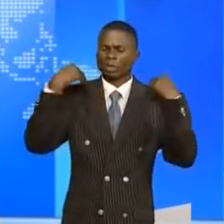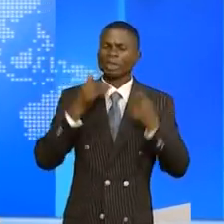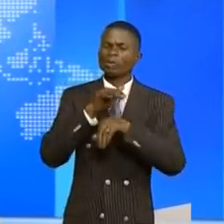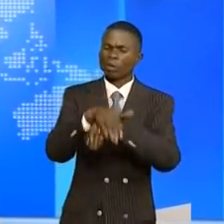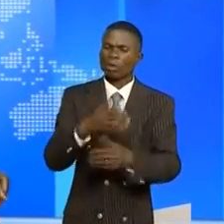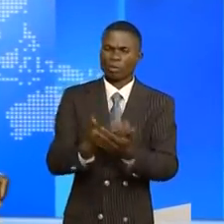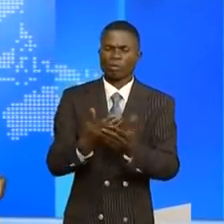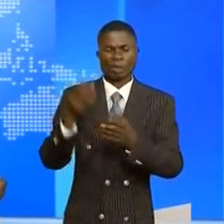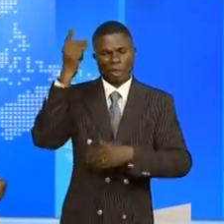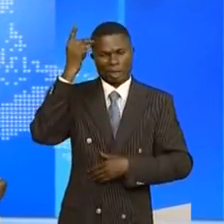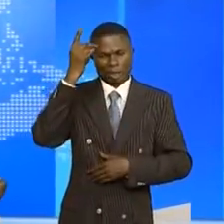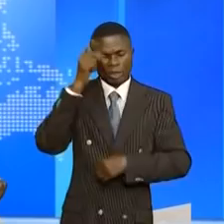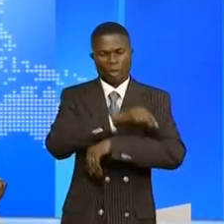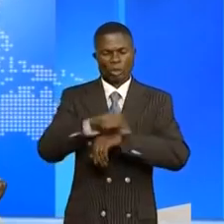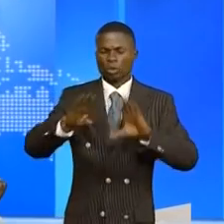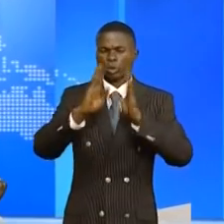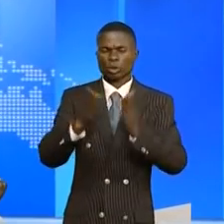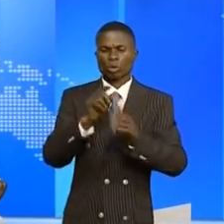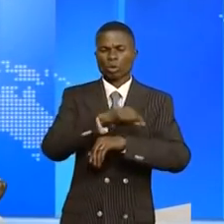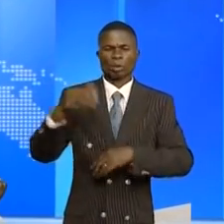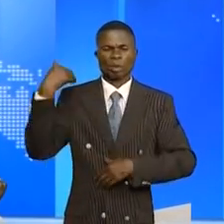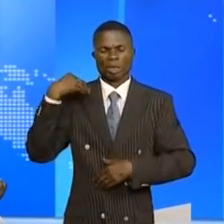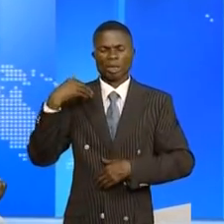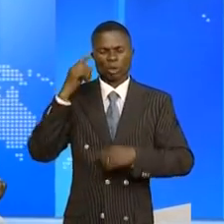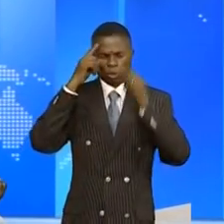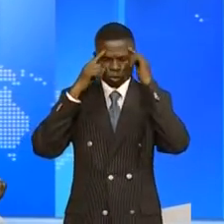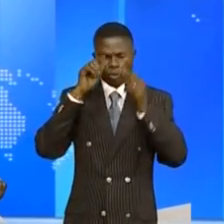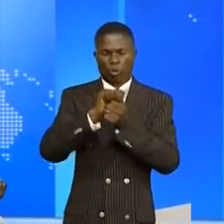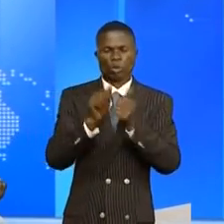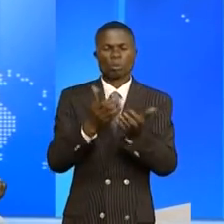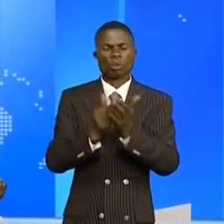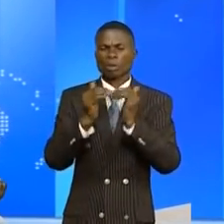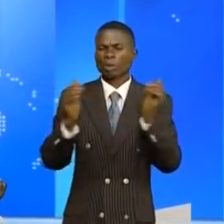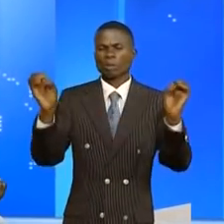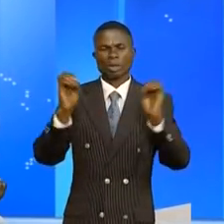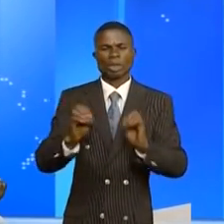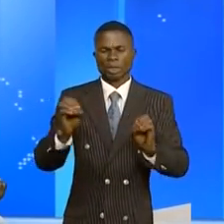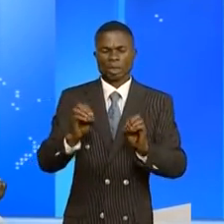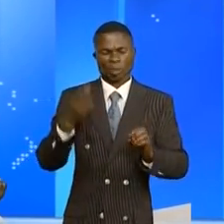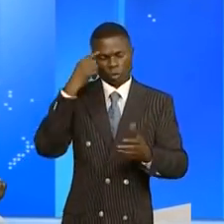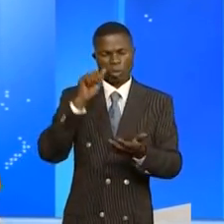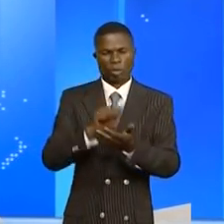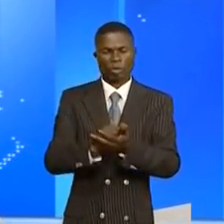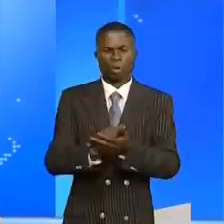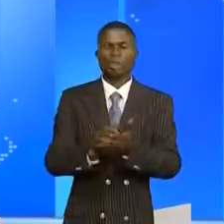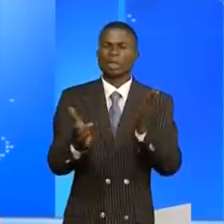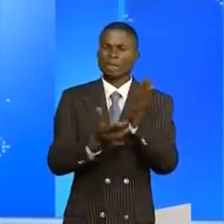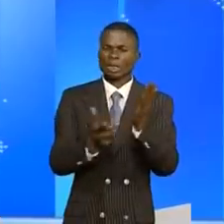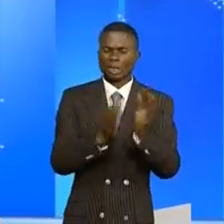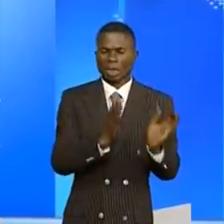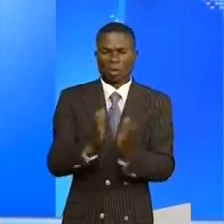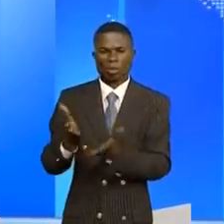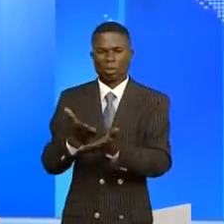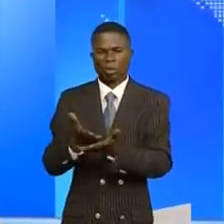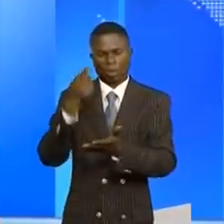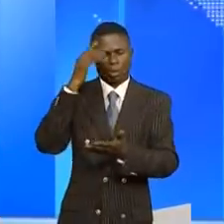Kinshasa siège des institutions, se dit inquiète par cette insécurité grandissante. ce faire, des stratégies sont montées